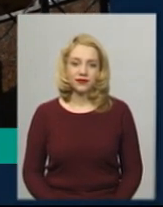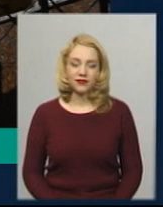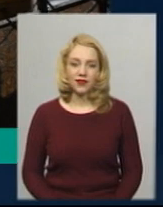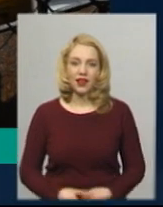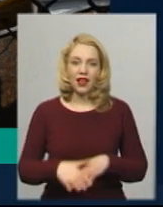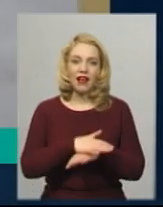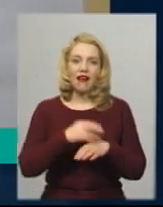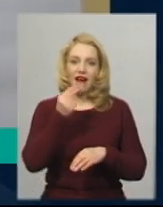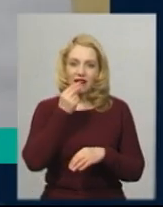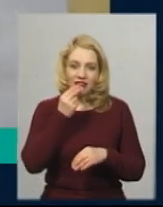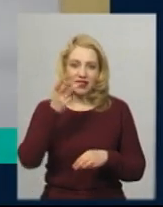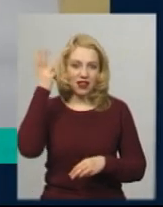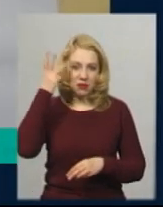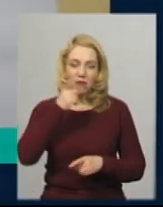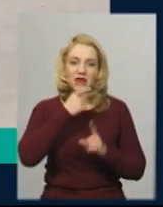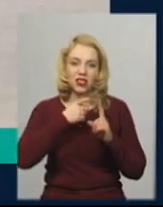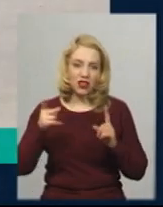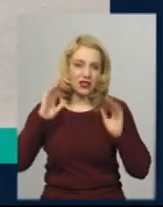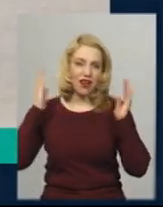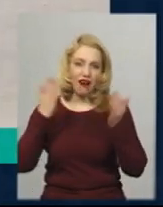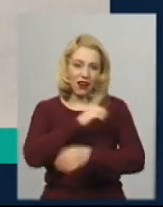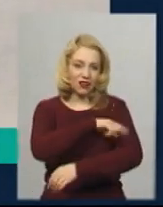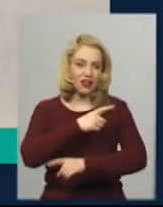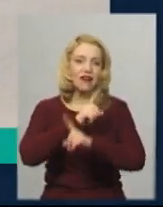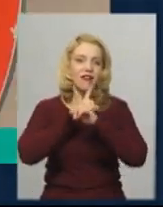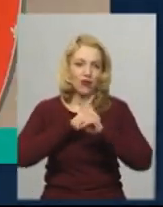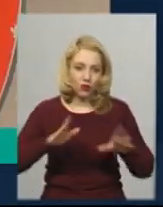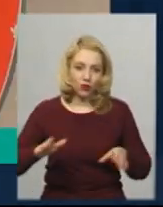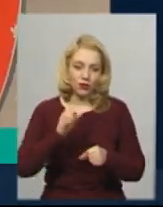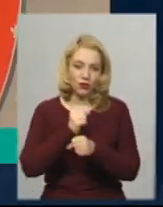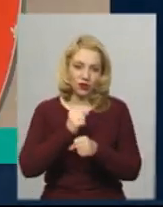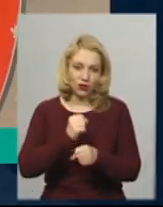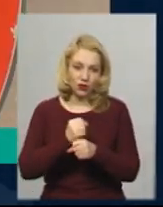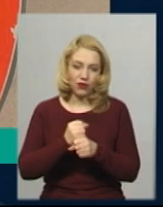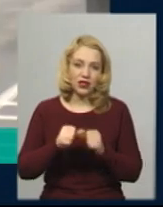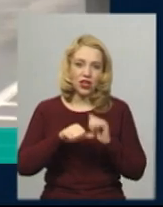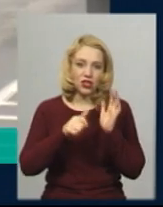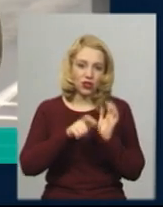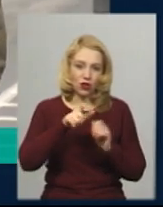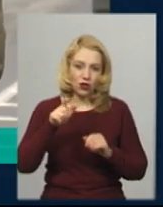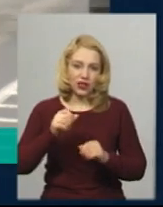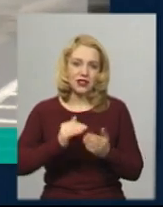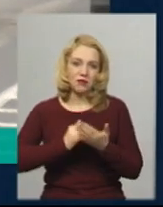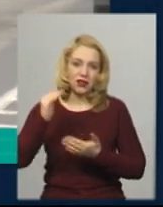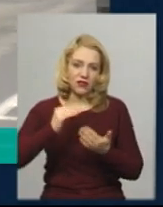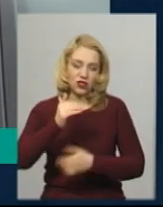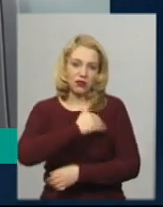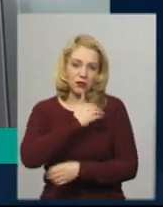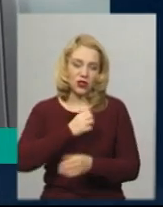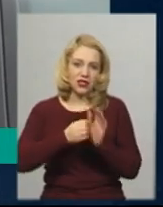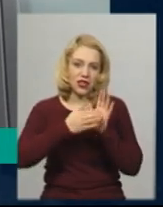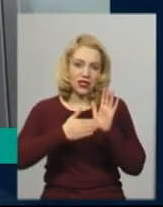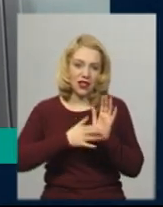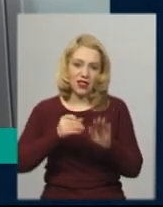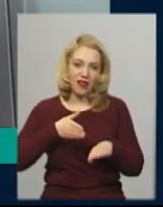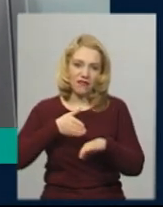Ринки Хмельниччини під час карантину не працюватимуть. 16 осіб із підвищеною температурою тіла зареєстрували на в'їзді до Хмельницького